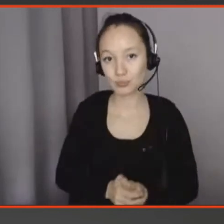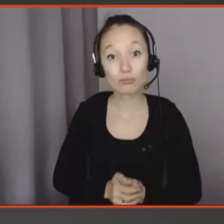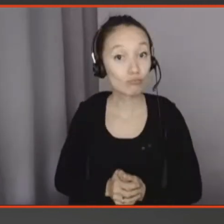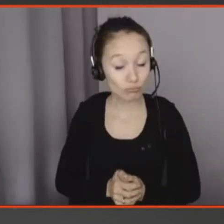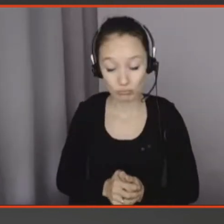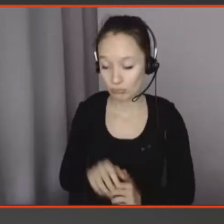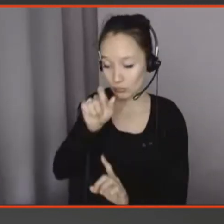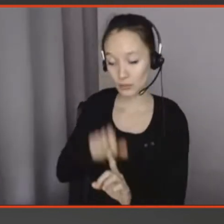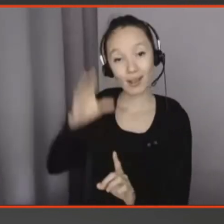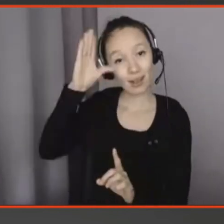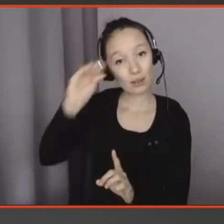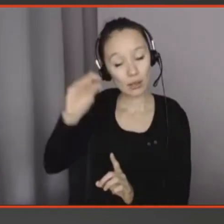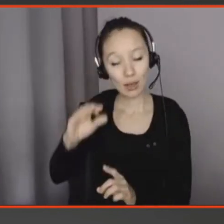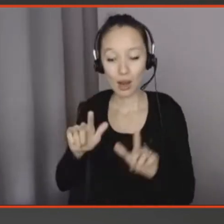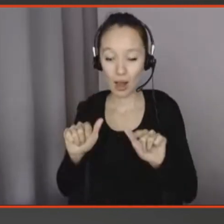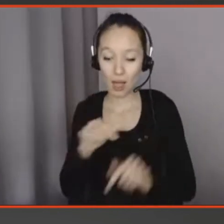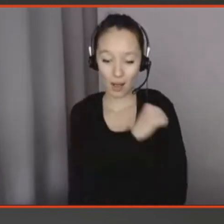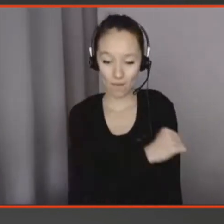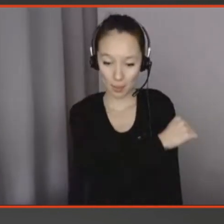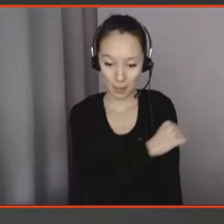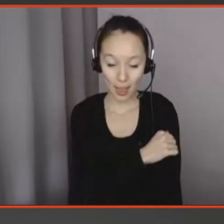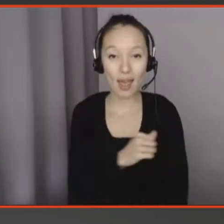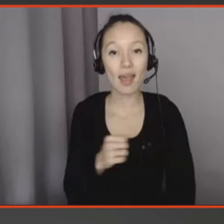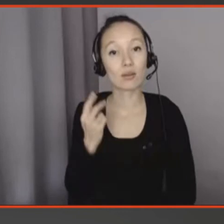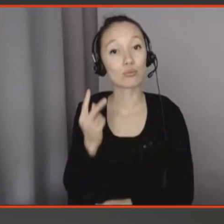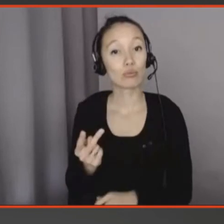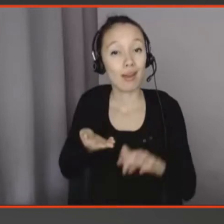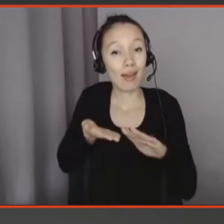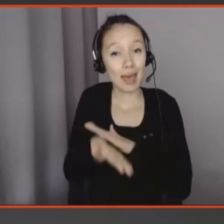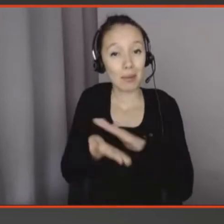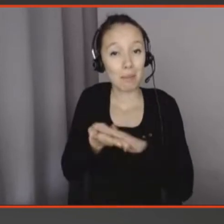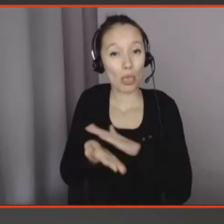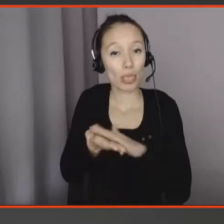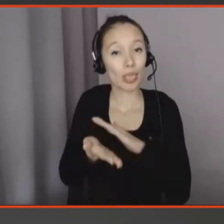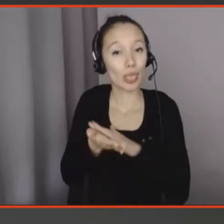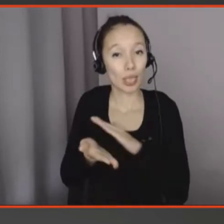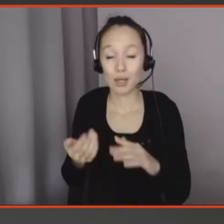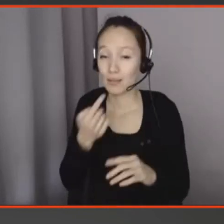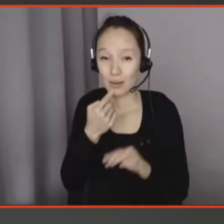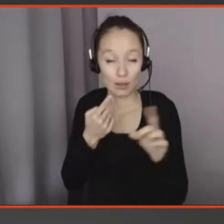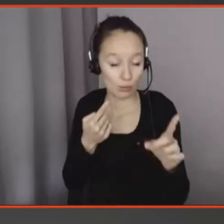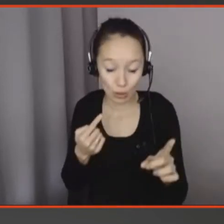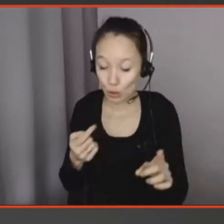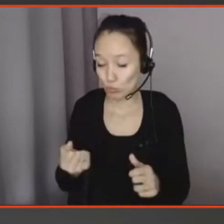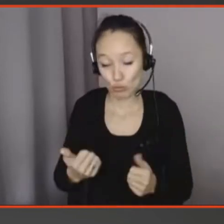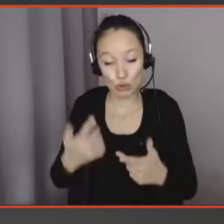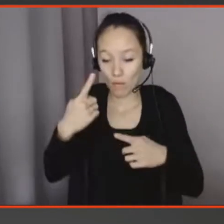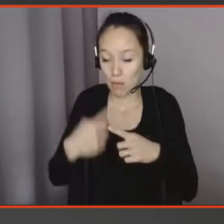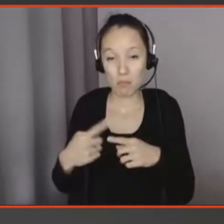infirmières avec cette petite imprimante et l'imprimante en fait envoyait chaque jour, même plusieurs fois par jour, les données